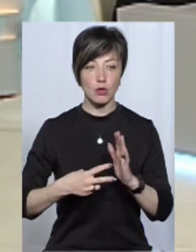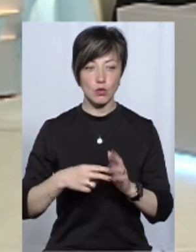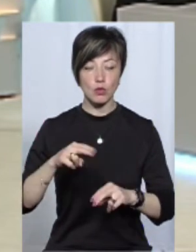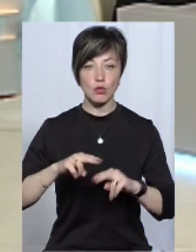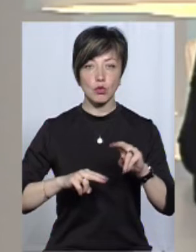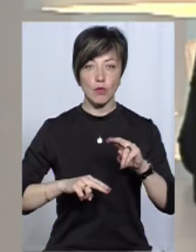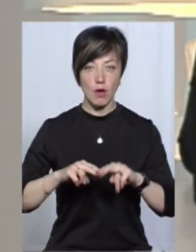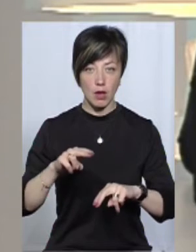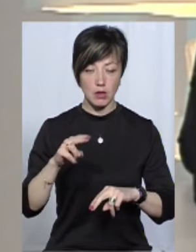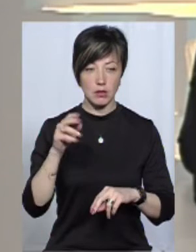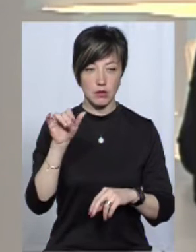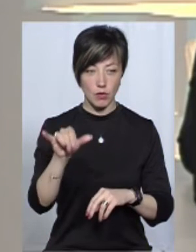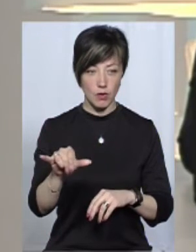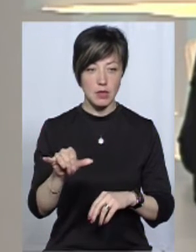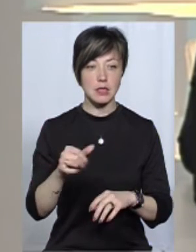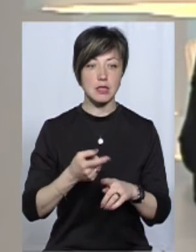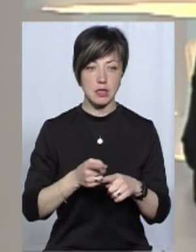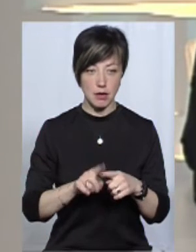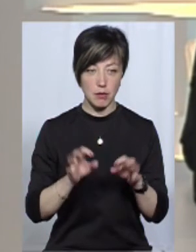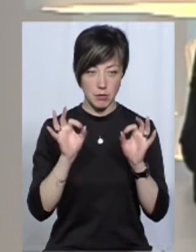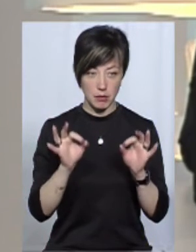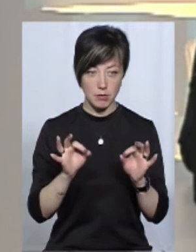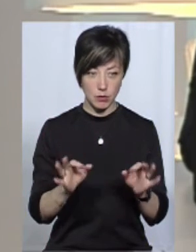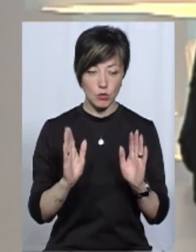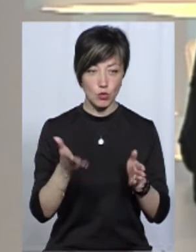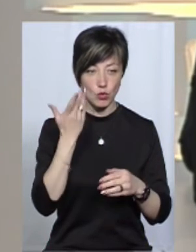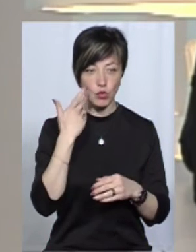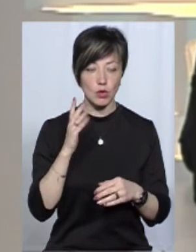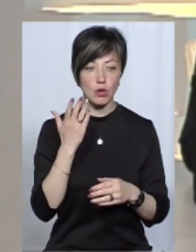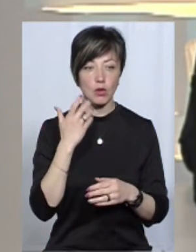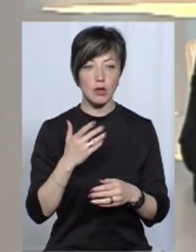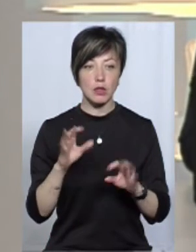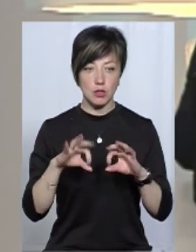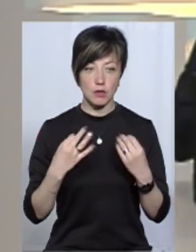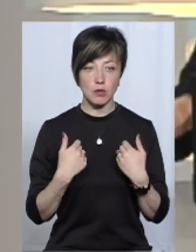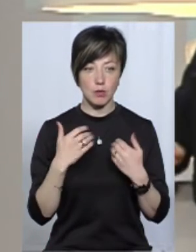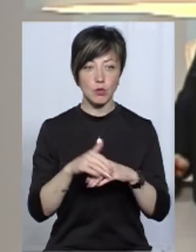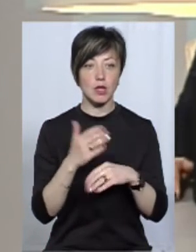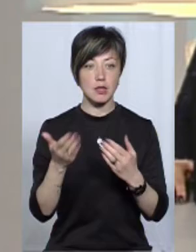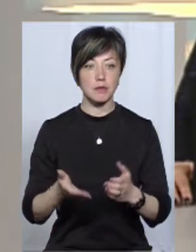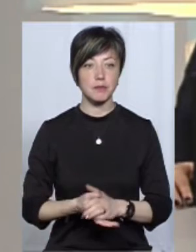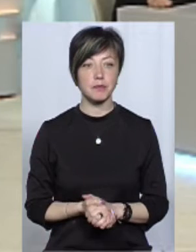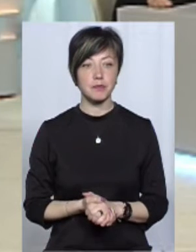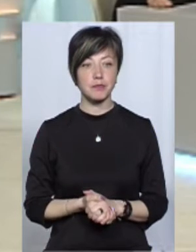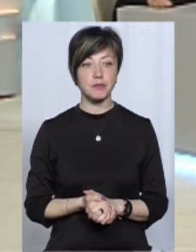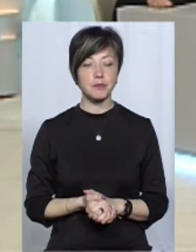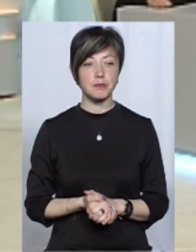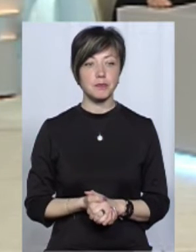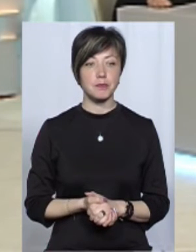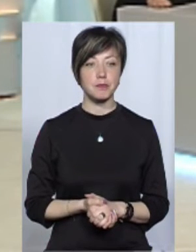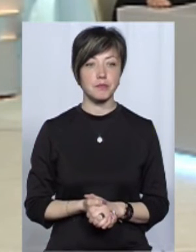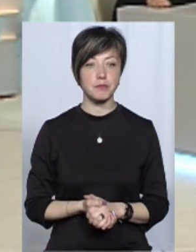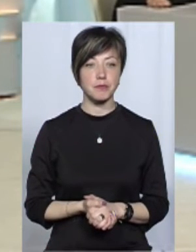збудувати. Це буде коли? Дозвольте я. Добудь ласка, пан Геннадій.